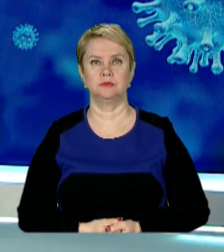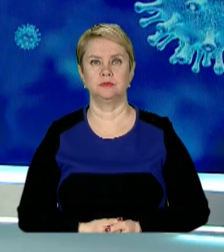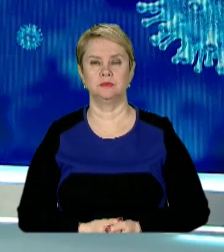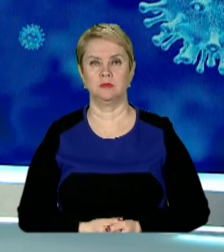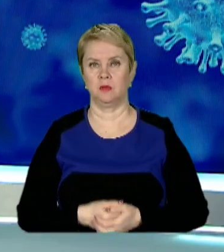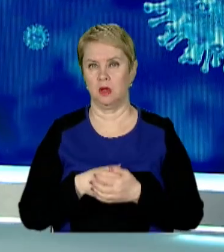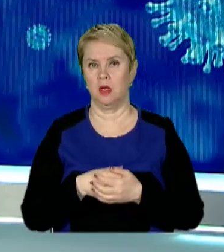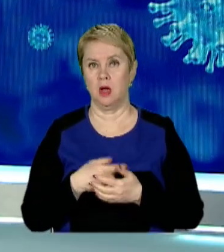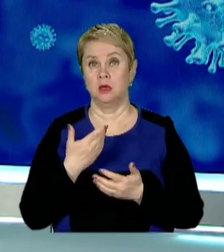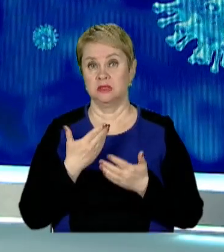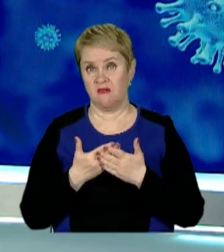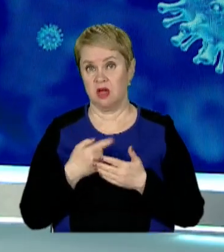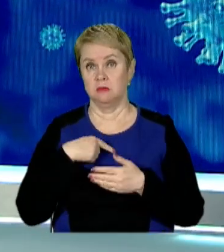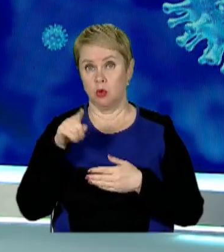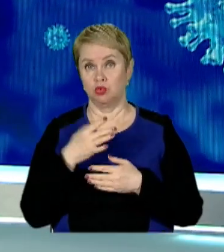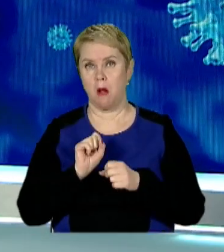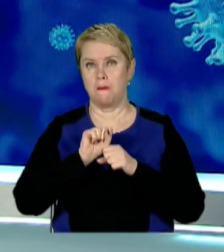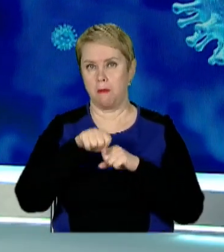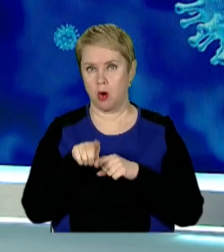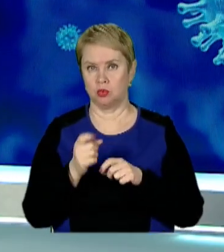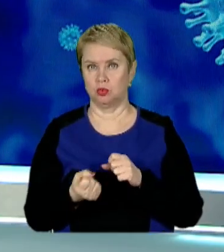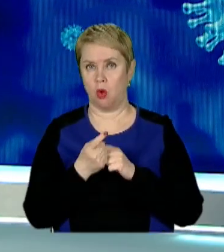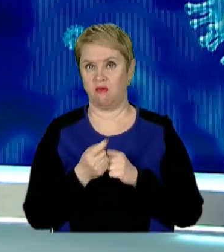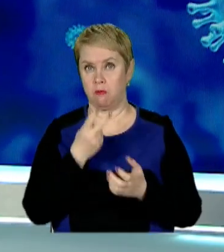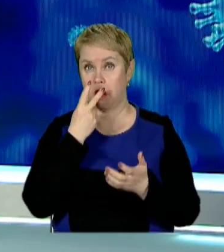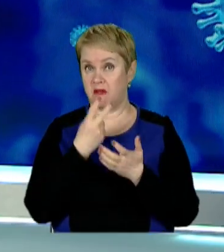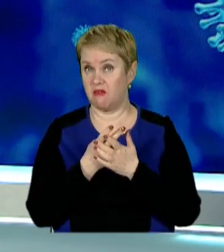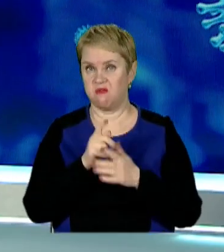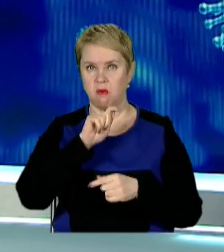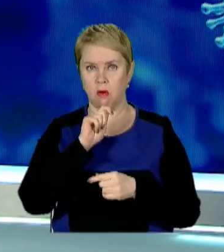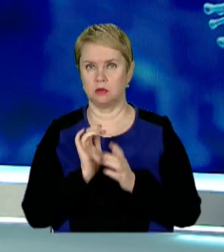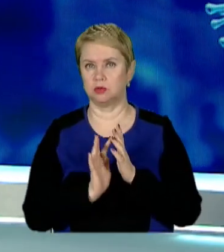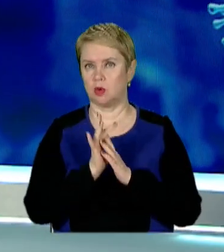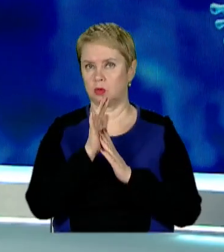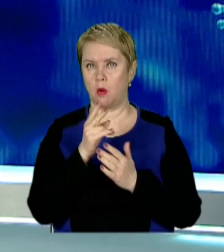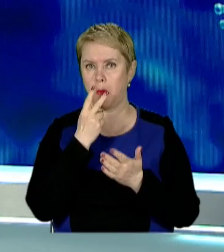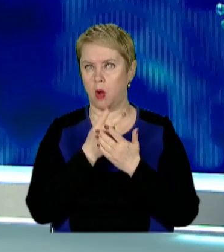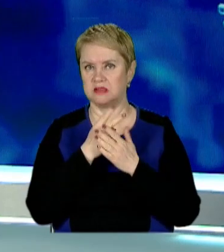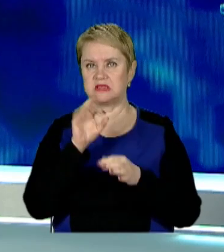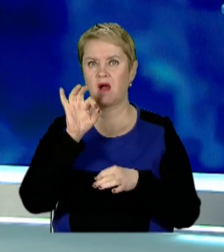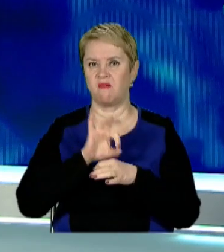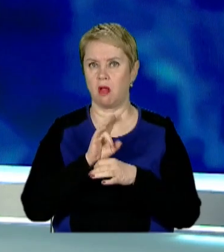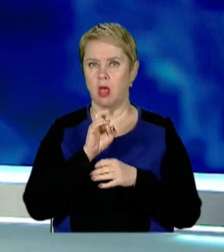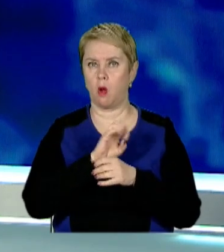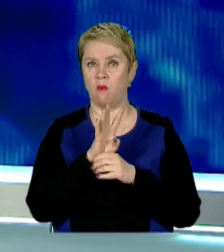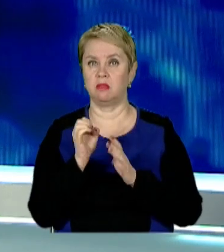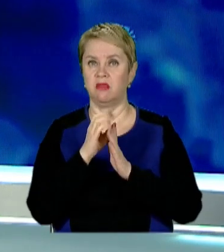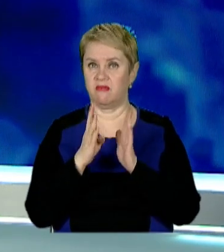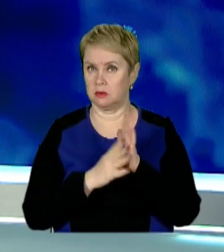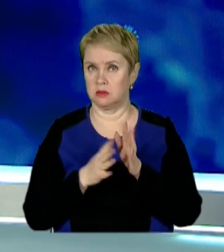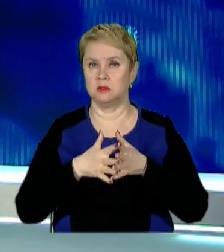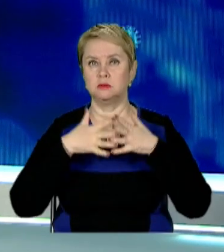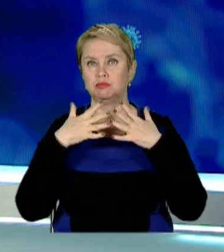Здавалося, ми його майже побороли, а він знову проявився. В Україні зростання показників захворюваності на COVID-19.